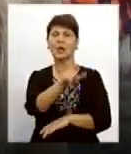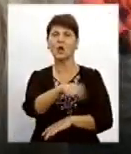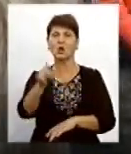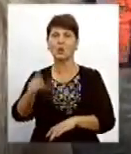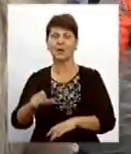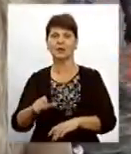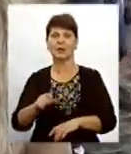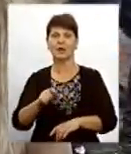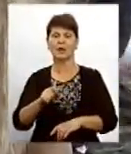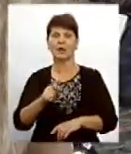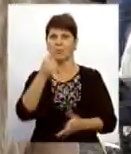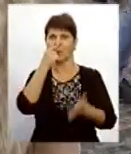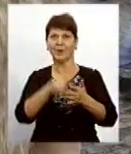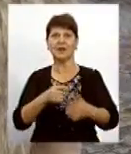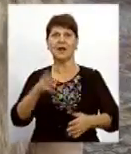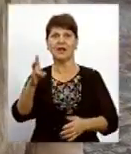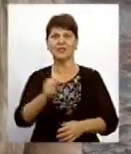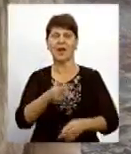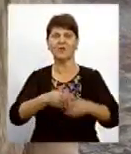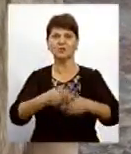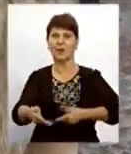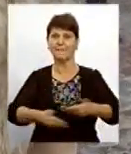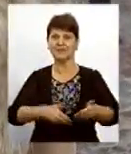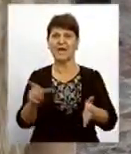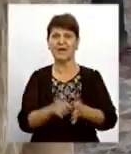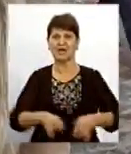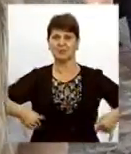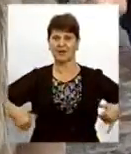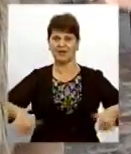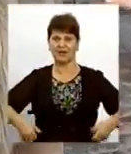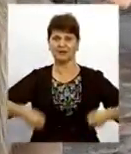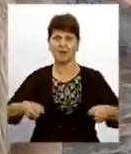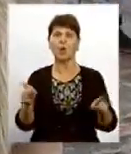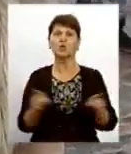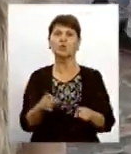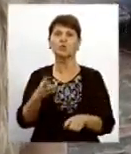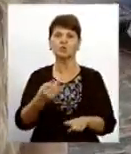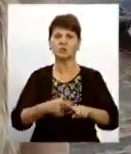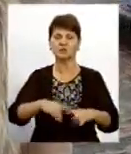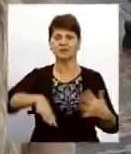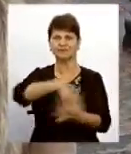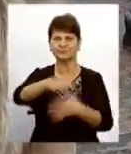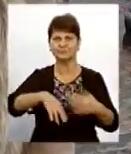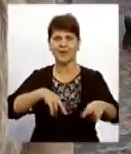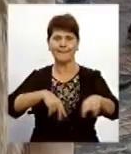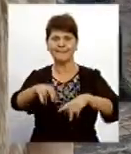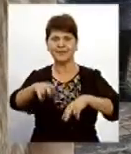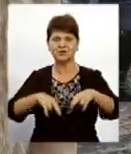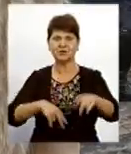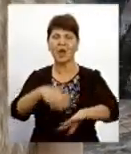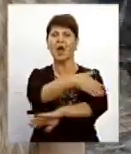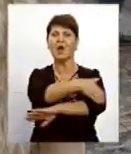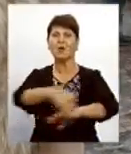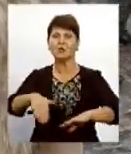добираються на вокзали, пішки разом із валізами. Усе тому, що хаотично по пішоходному переходу на